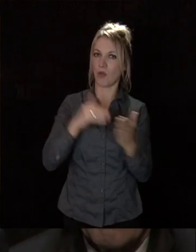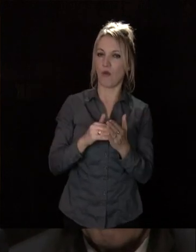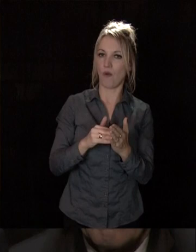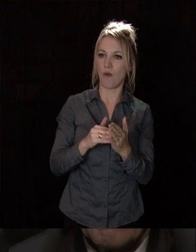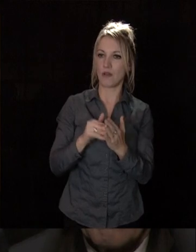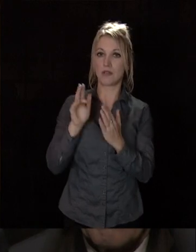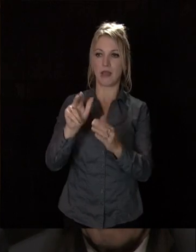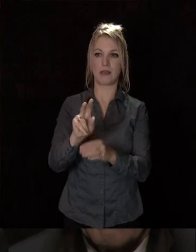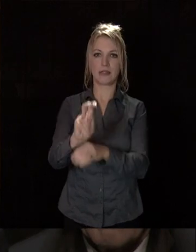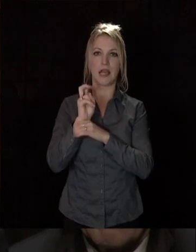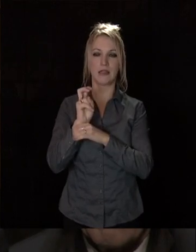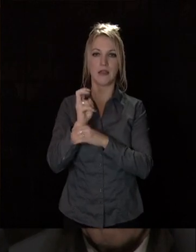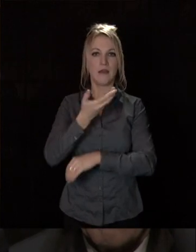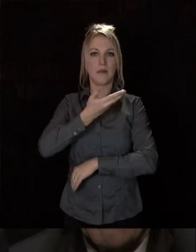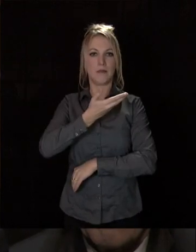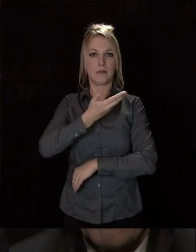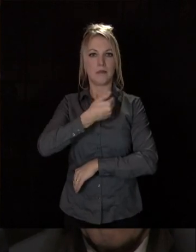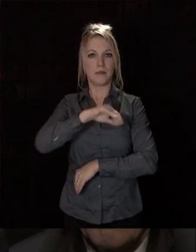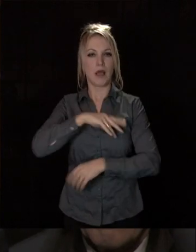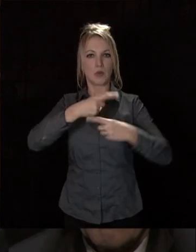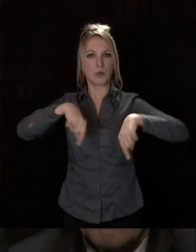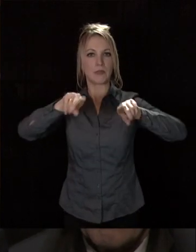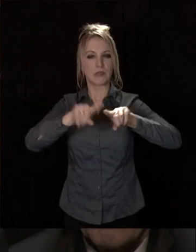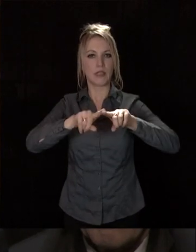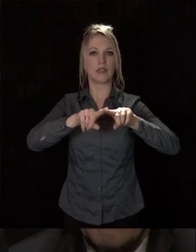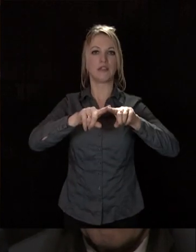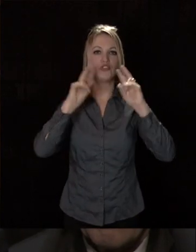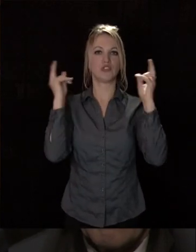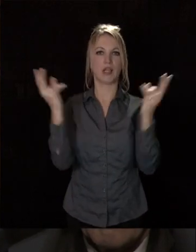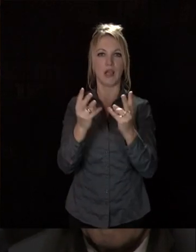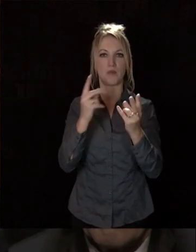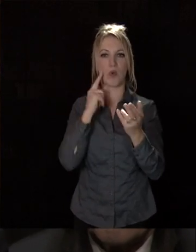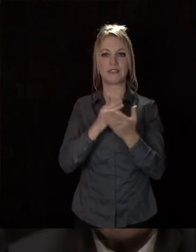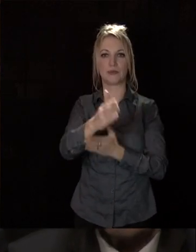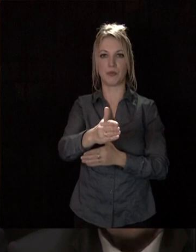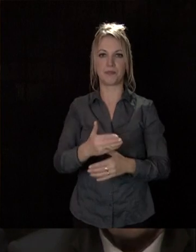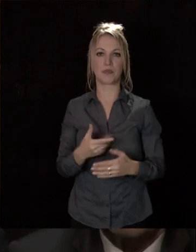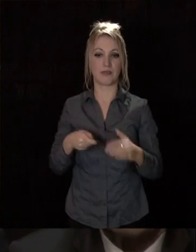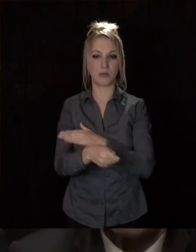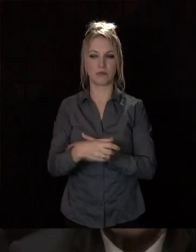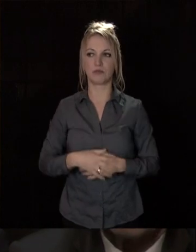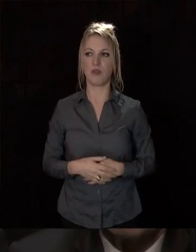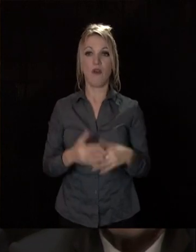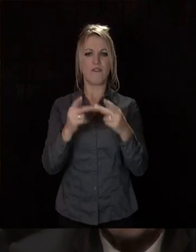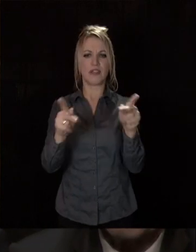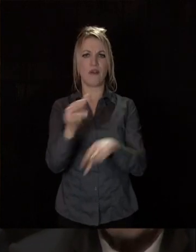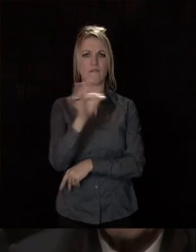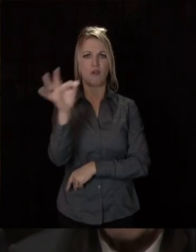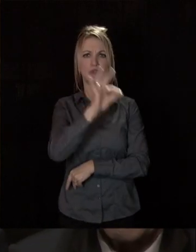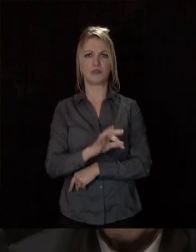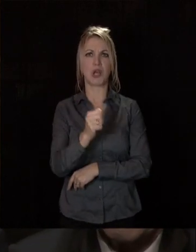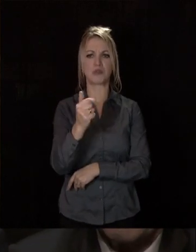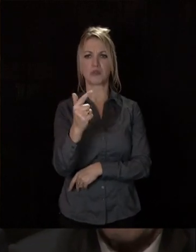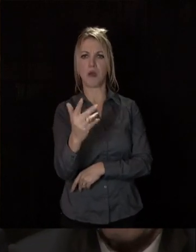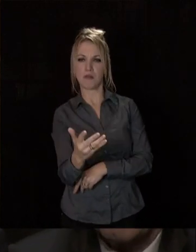par le commissariat général aux investissements d'avenir. Très peu de villes en France, je dis de villes en France, chère Marie-Guide,